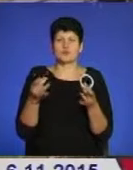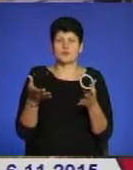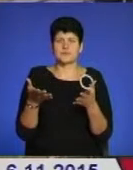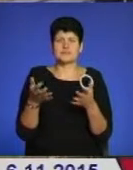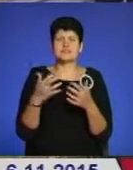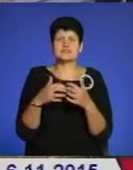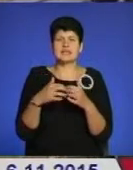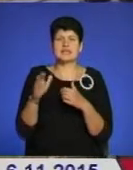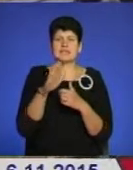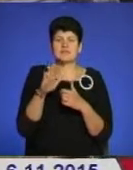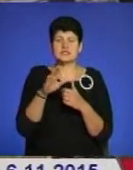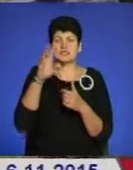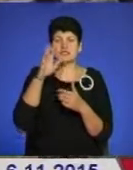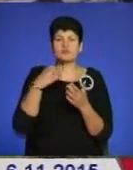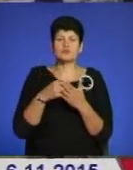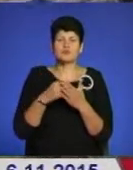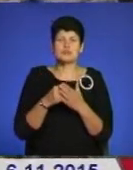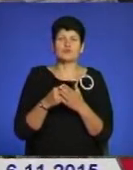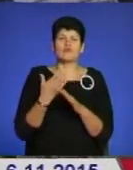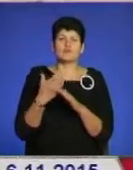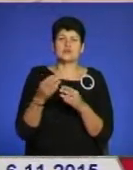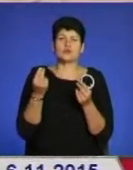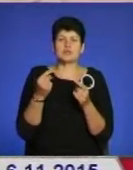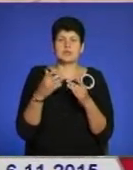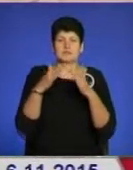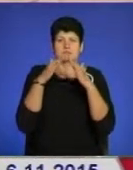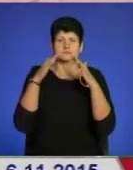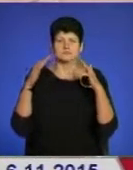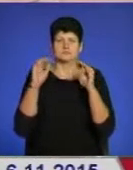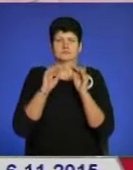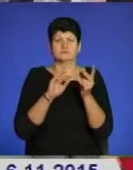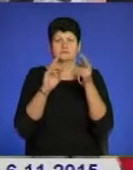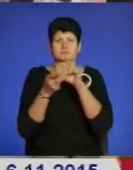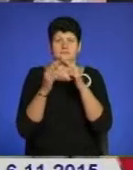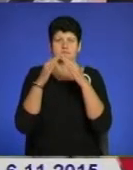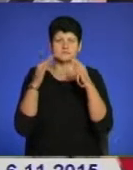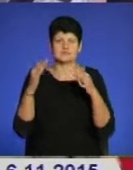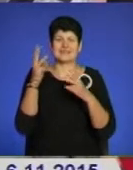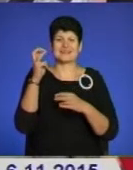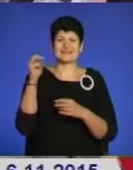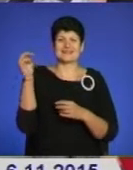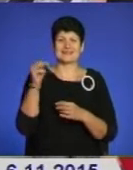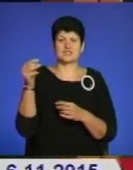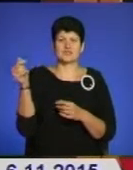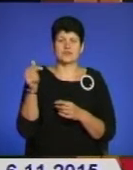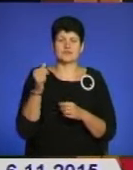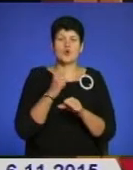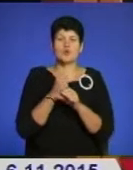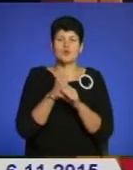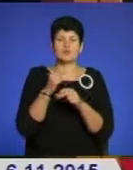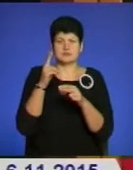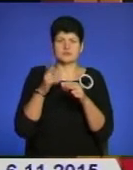середині вересня з держбюджету виділили кошти на перекриття даху меморіального комплексу – майже 300 тисяч гривень. Роботи на